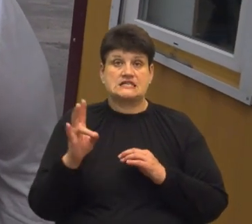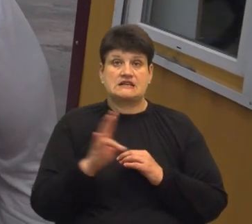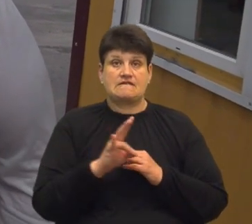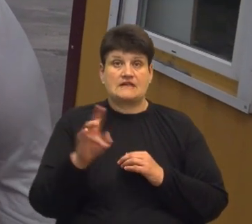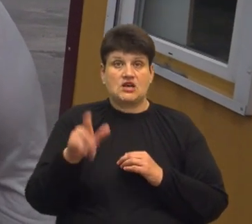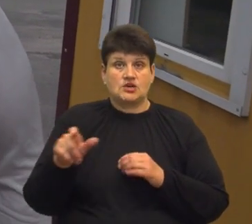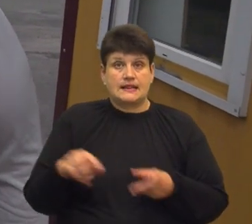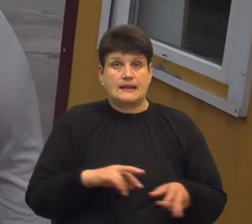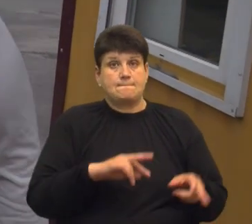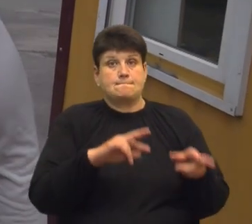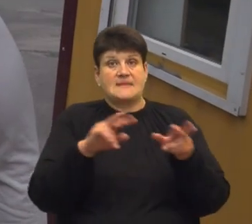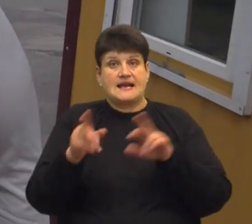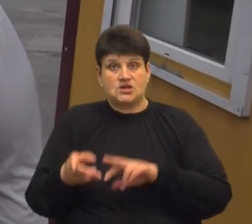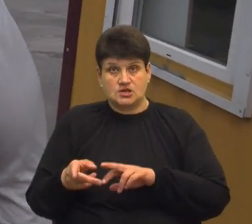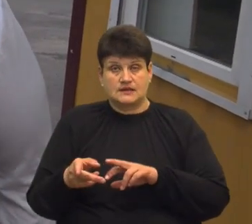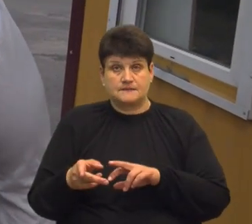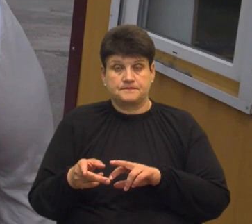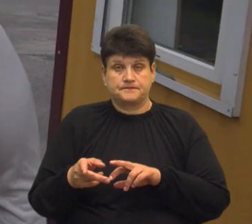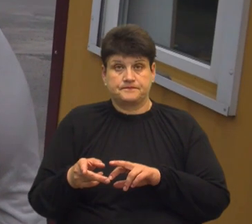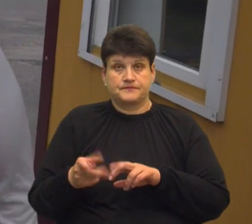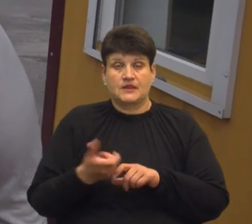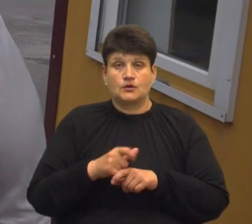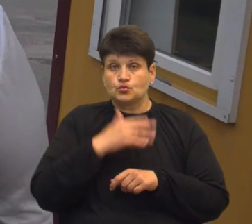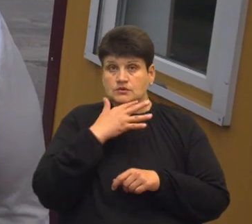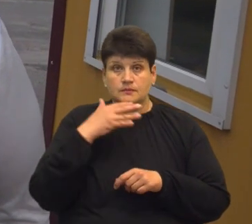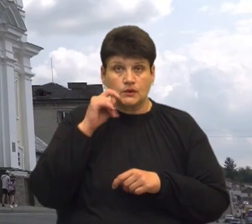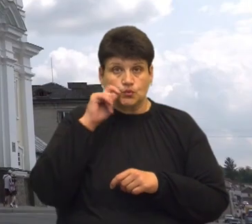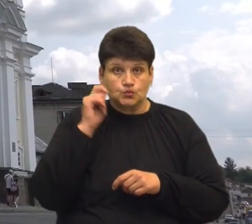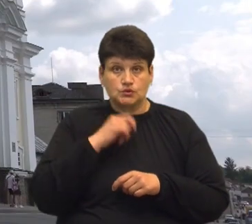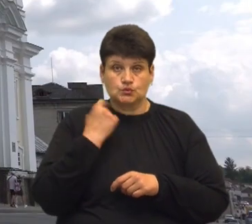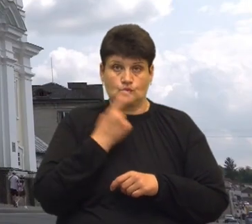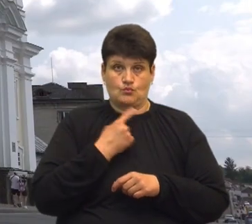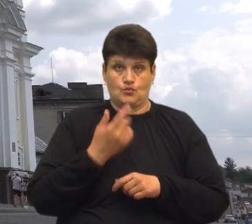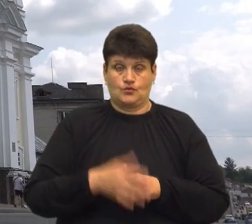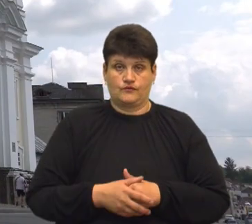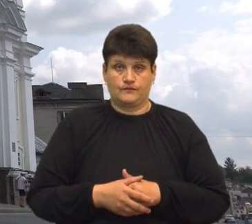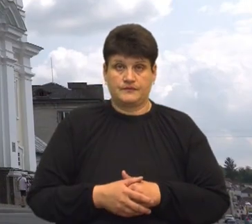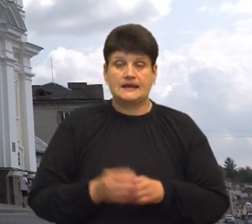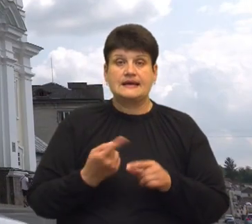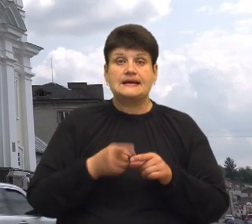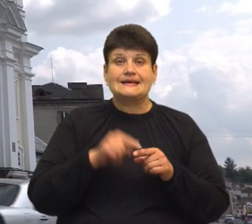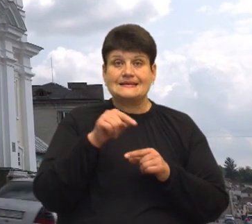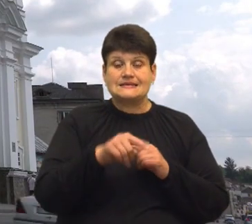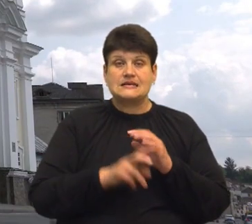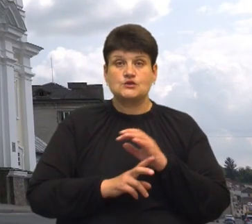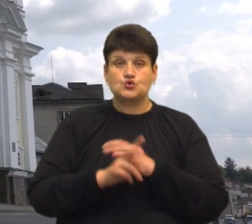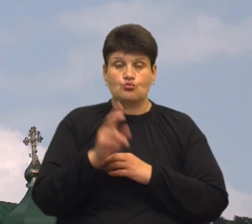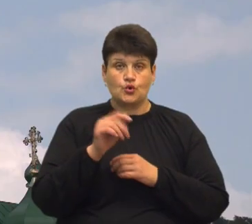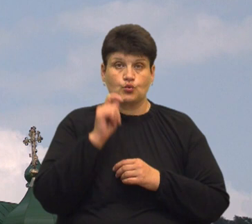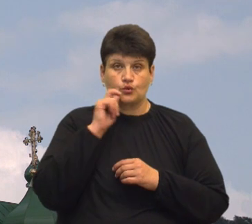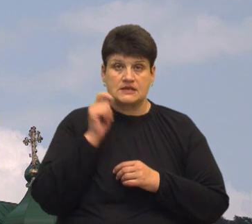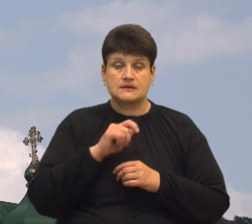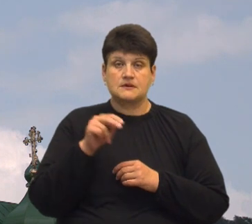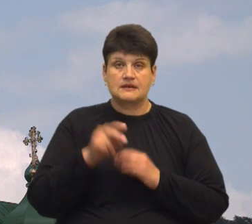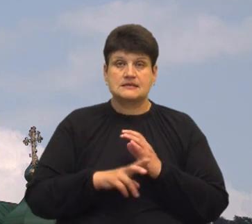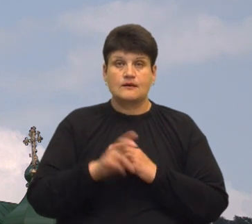ну, вони вже переключилися дуже багато українською мовою. Цей собор, парафія Української Православної Церкви Московського